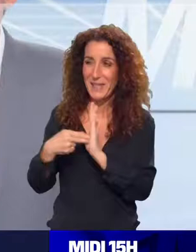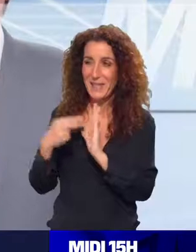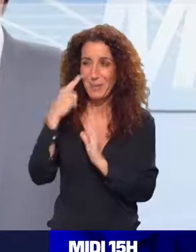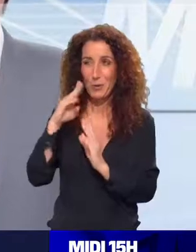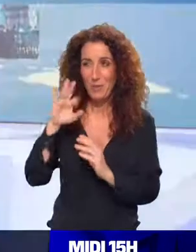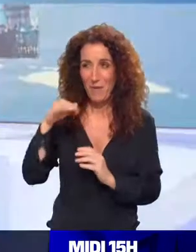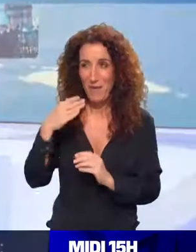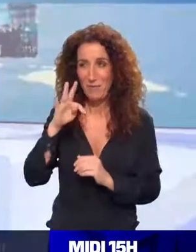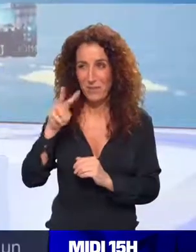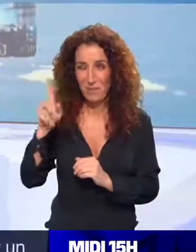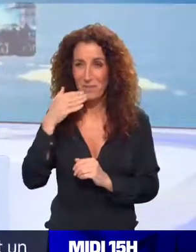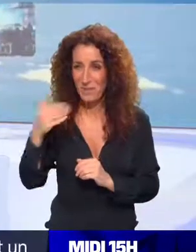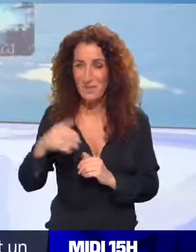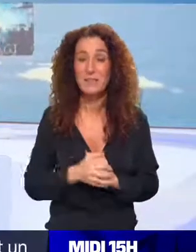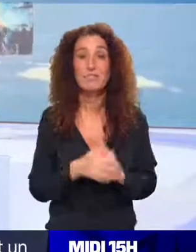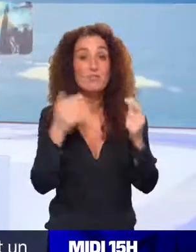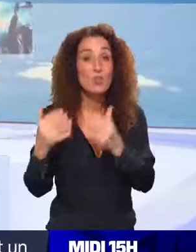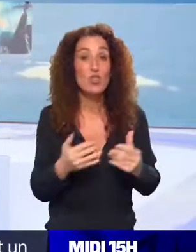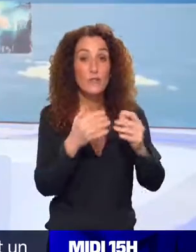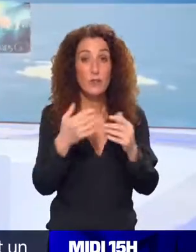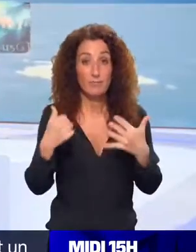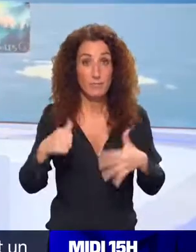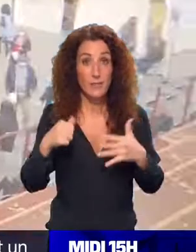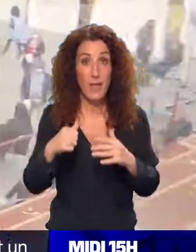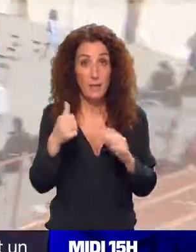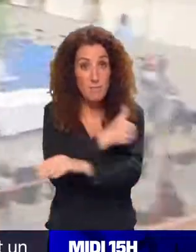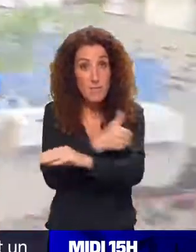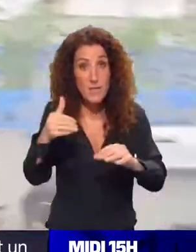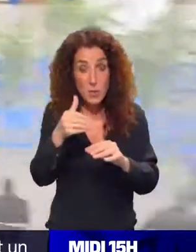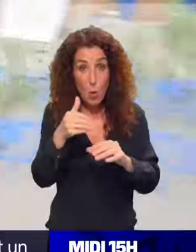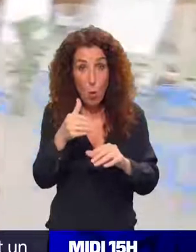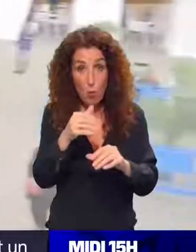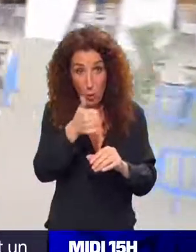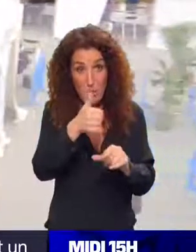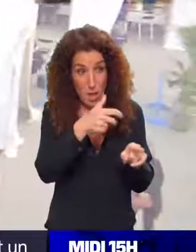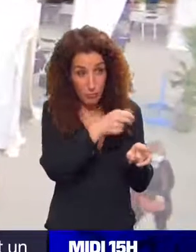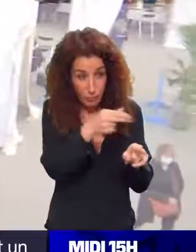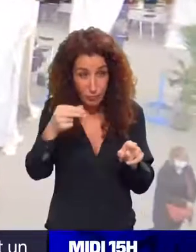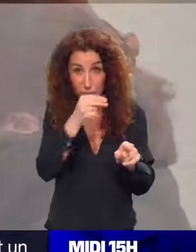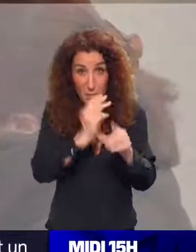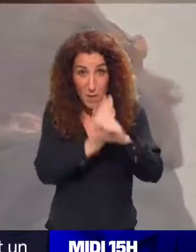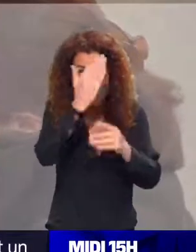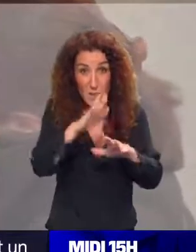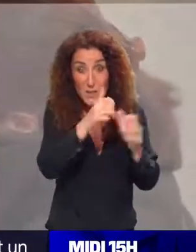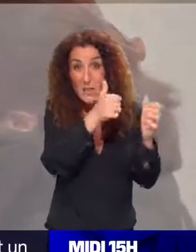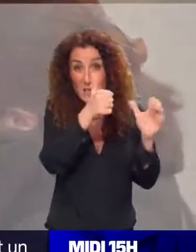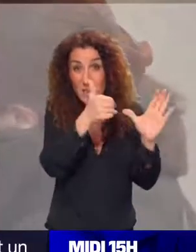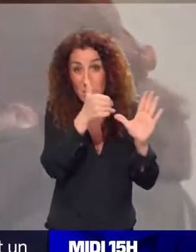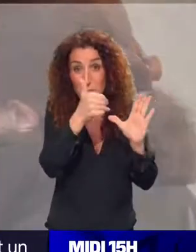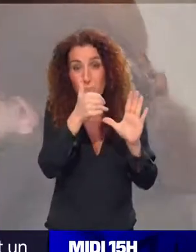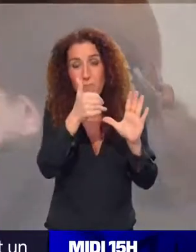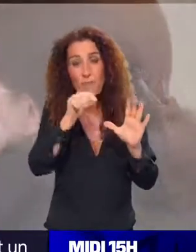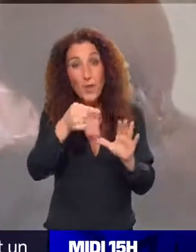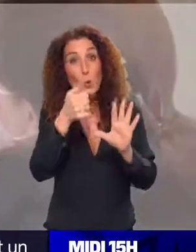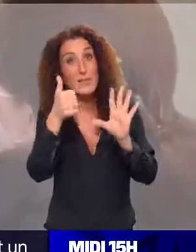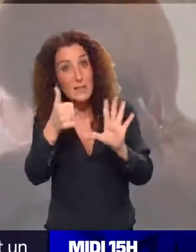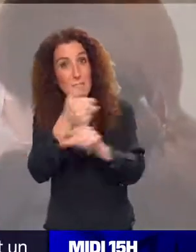Les chiffres de la vaccination, la barre des 16 millions de premières injections a été franchies. 6 600 000 Français sont complètement vaccinés.